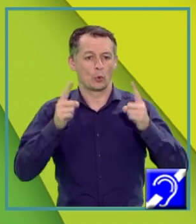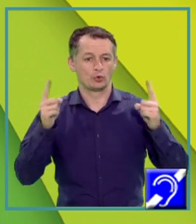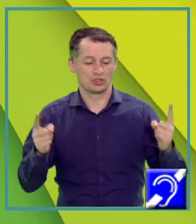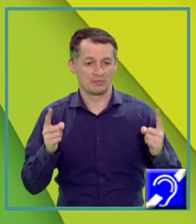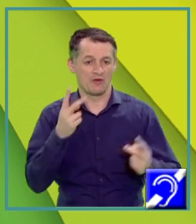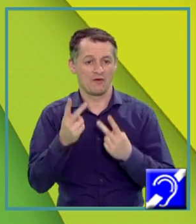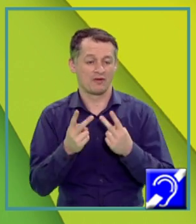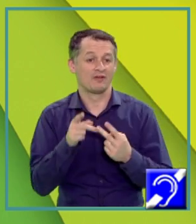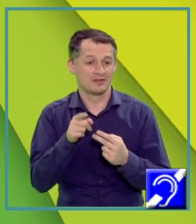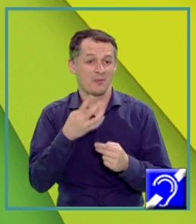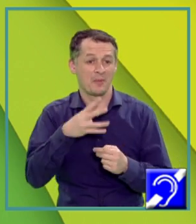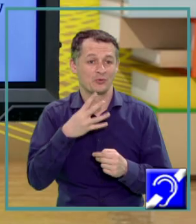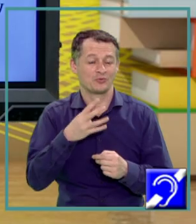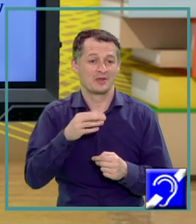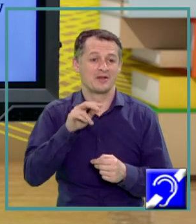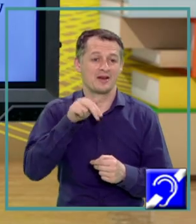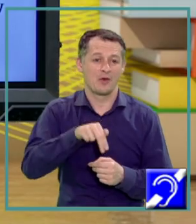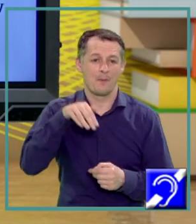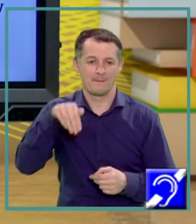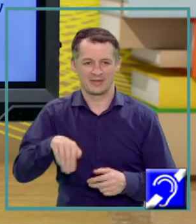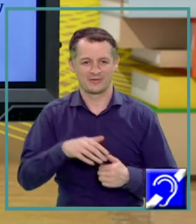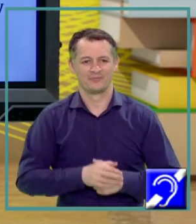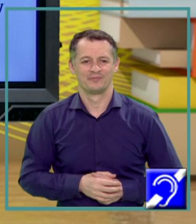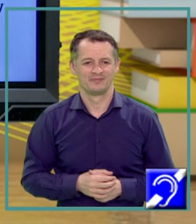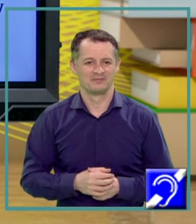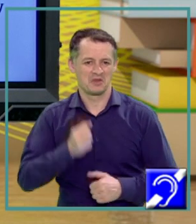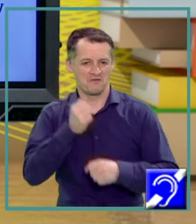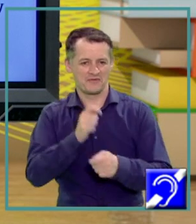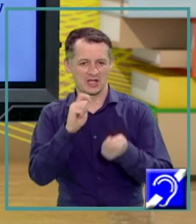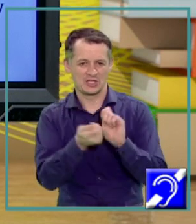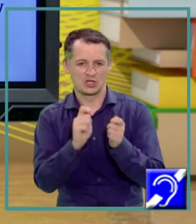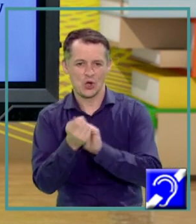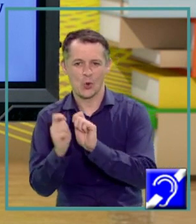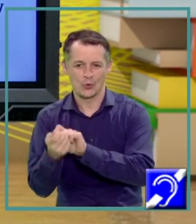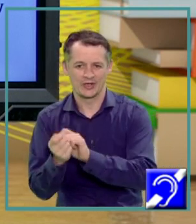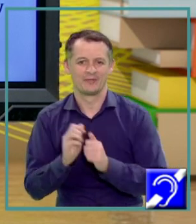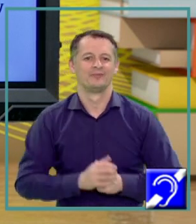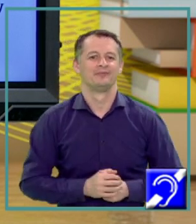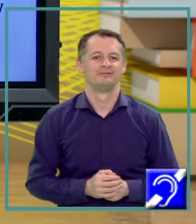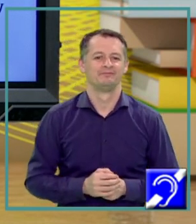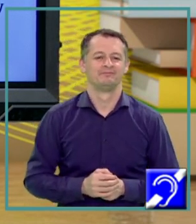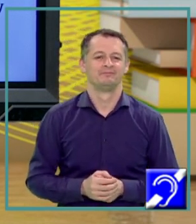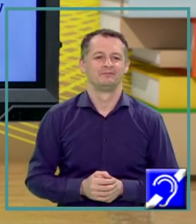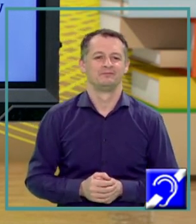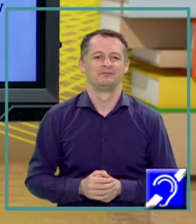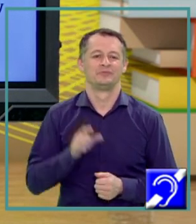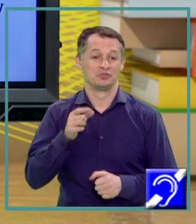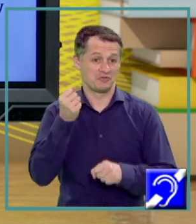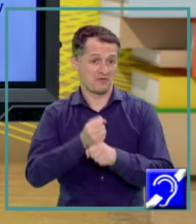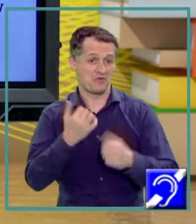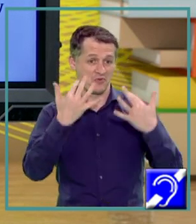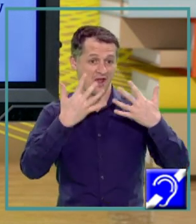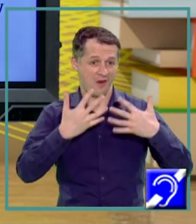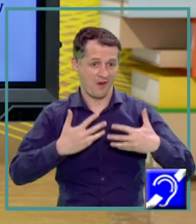fiind 400 nanometri Făcând înlocuirile numerice și efectuând